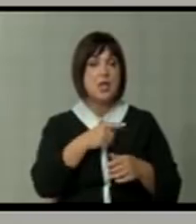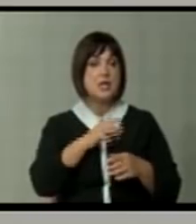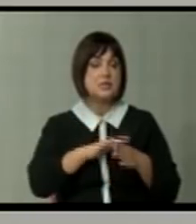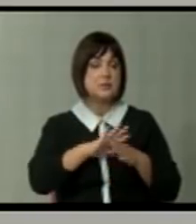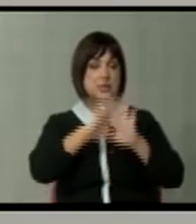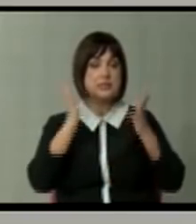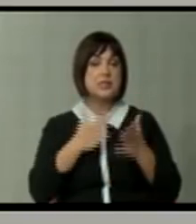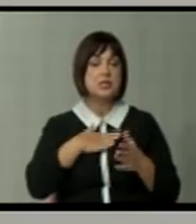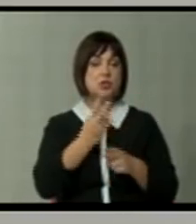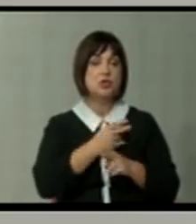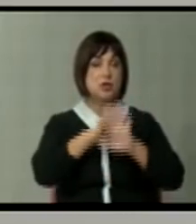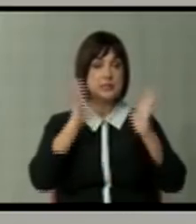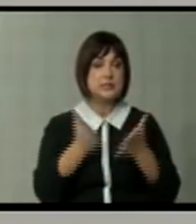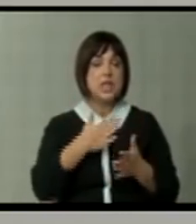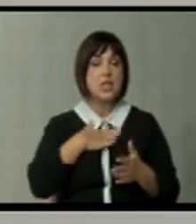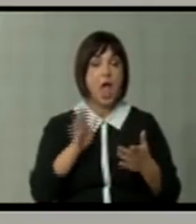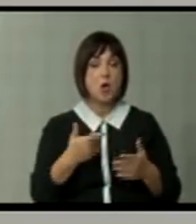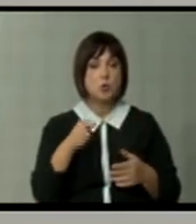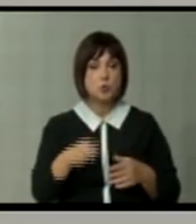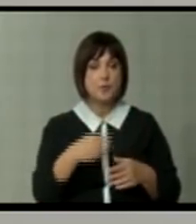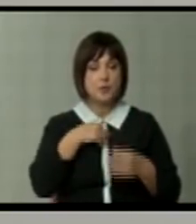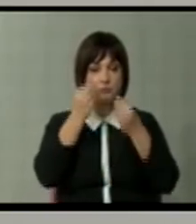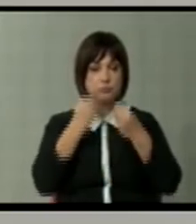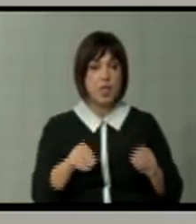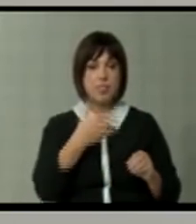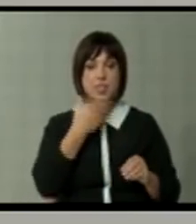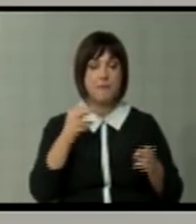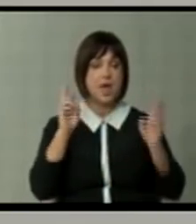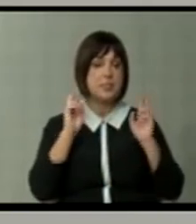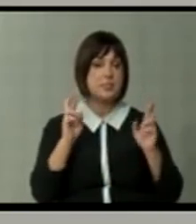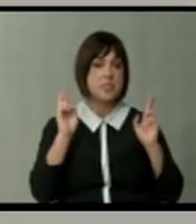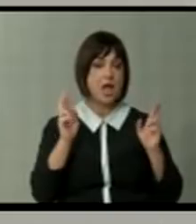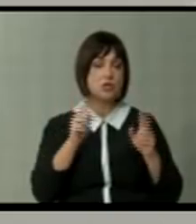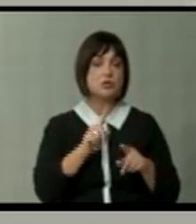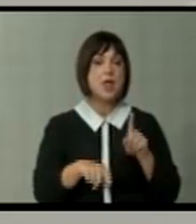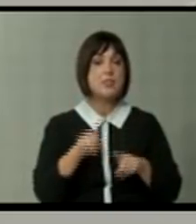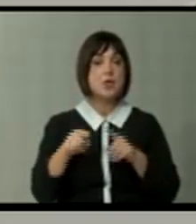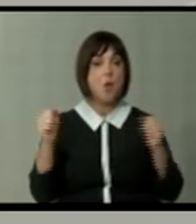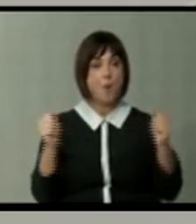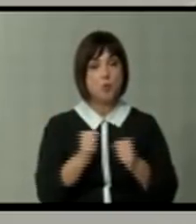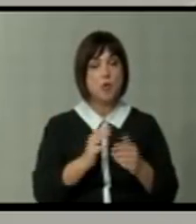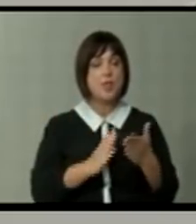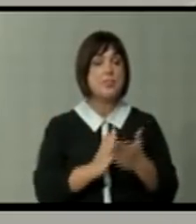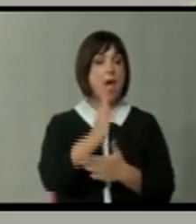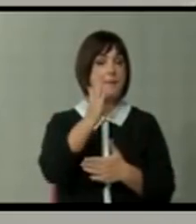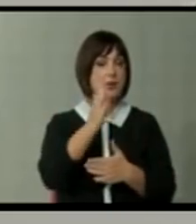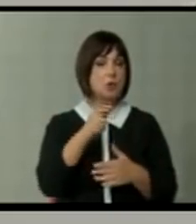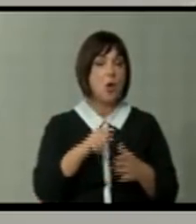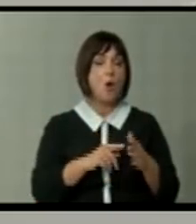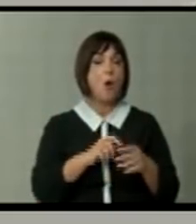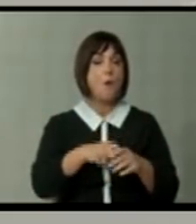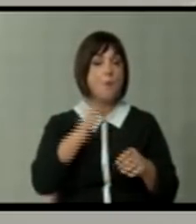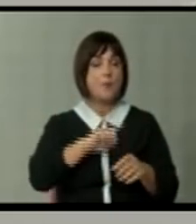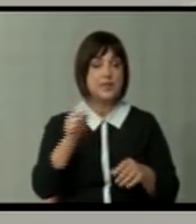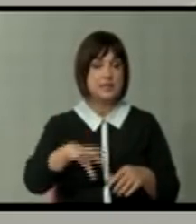целата наша држава, за сите нас. Ако овде бидеме поразени, нема надеж за некој посериозен напредок. Бомбите